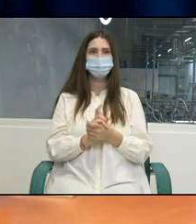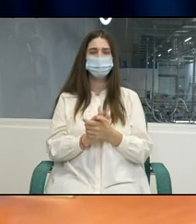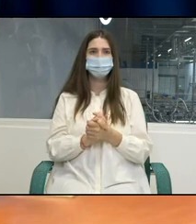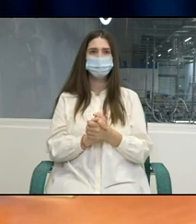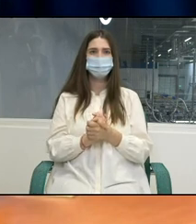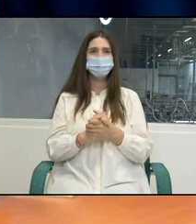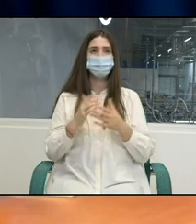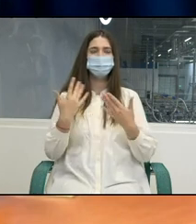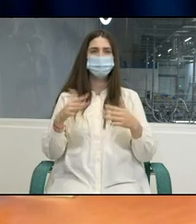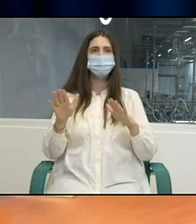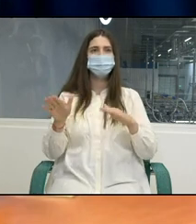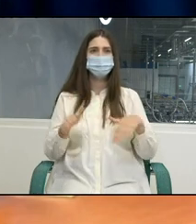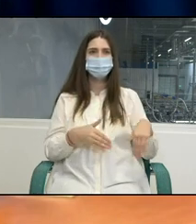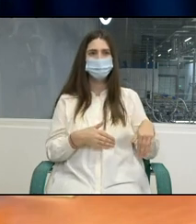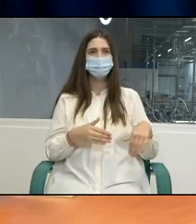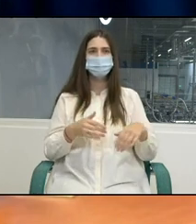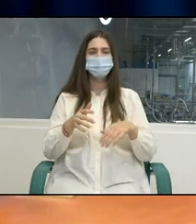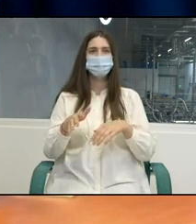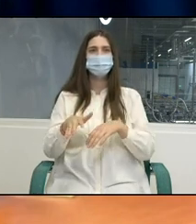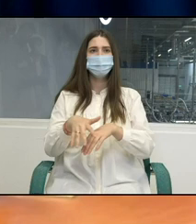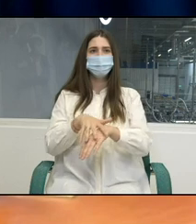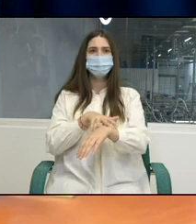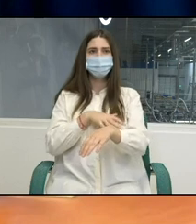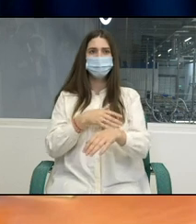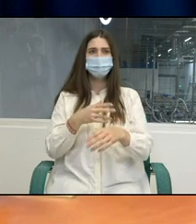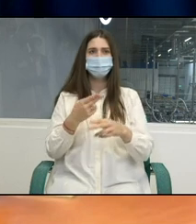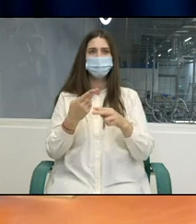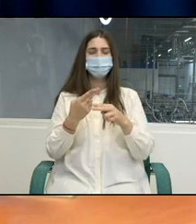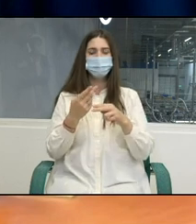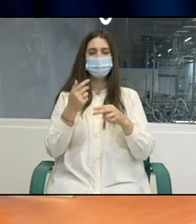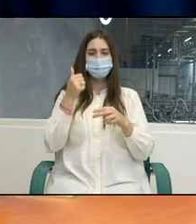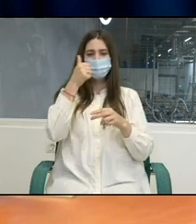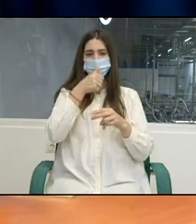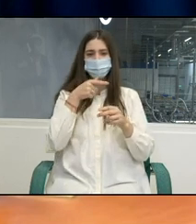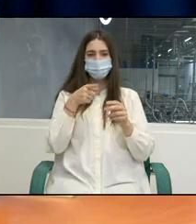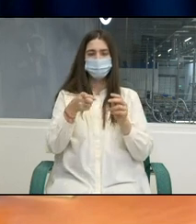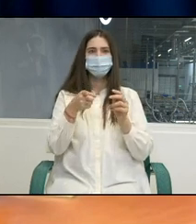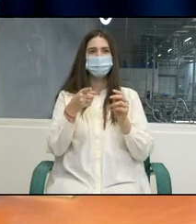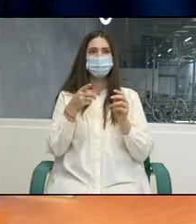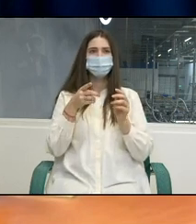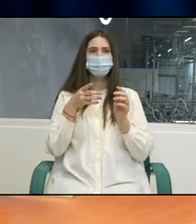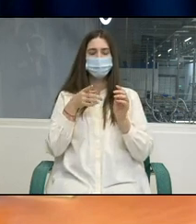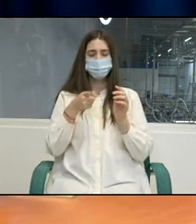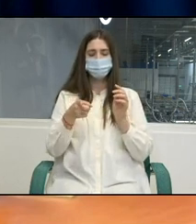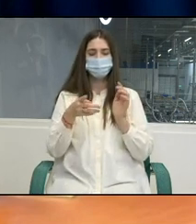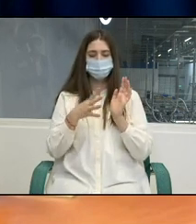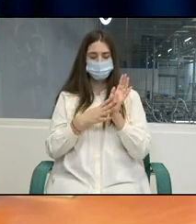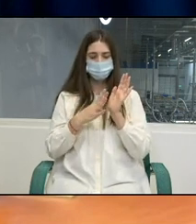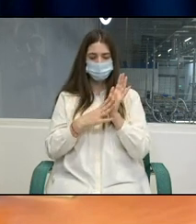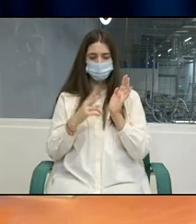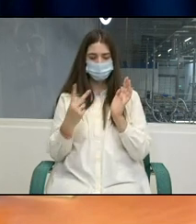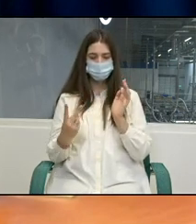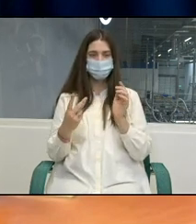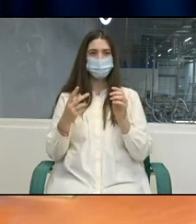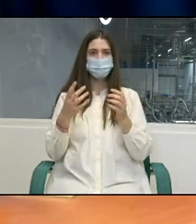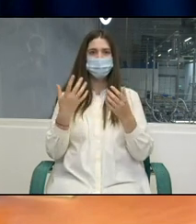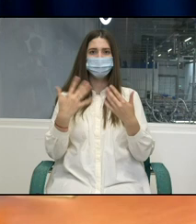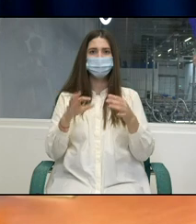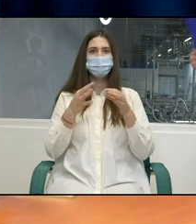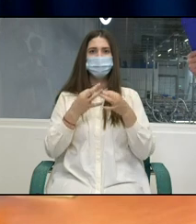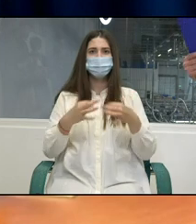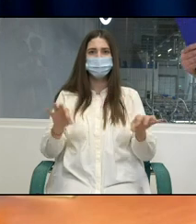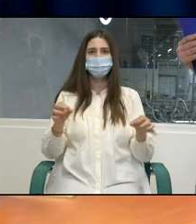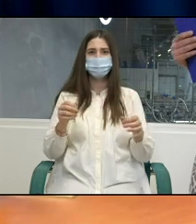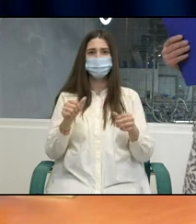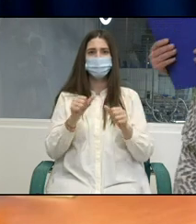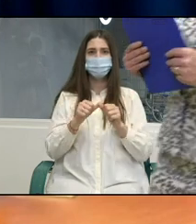deja a trecut o cale lungă de la independență în coace. În 1992, Republica Moldova a devenit membru a OIM.